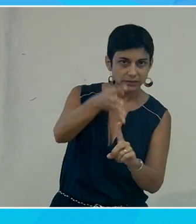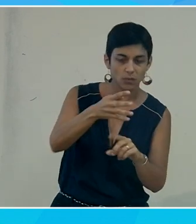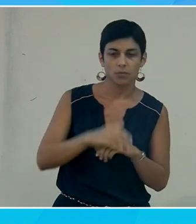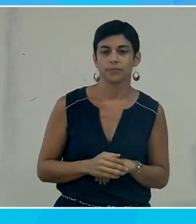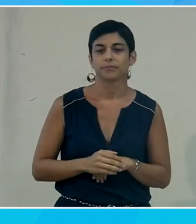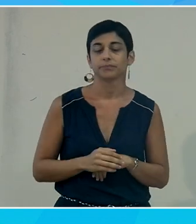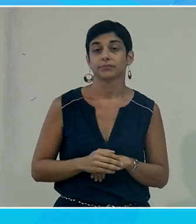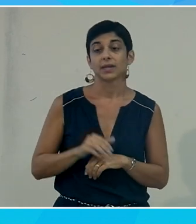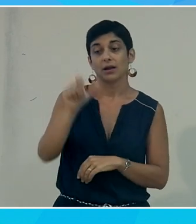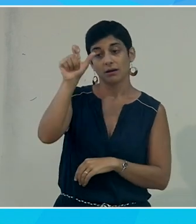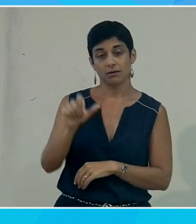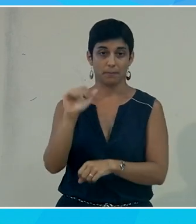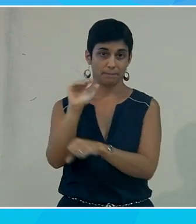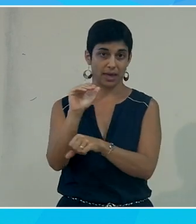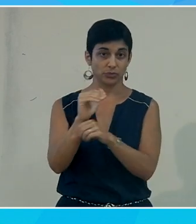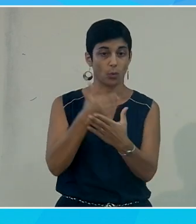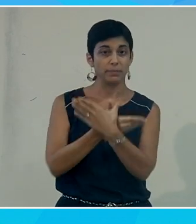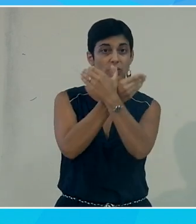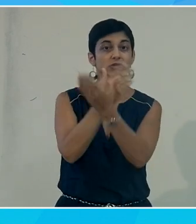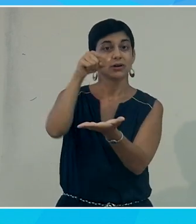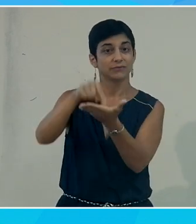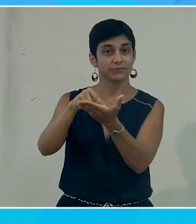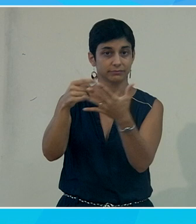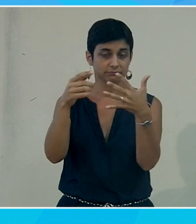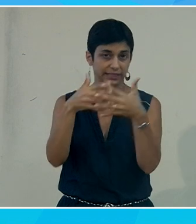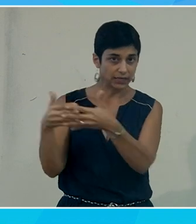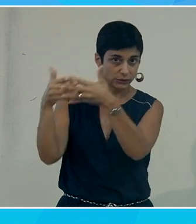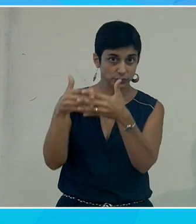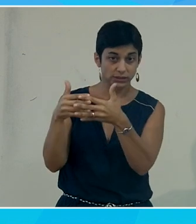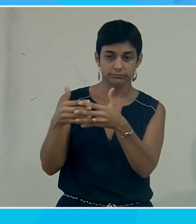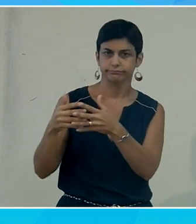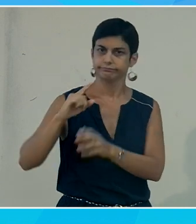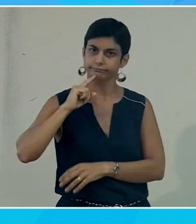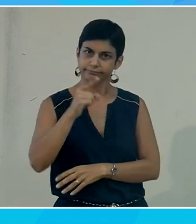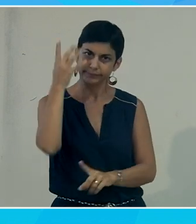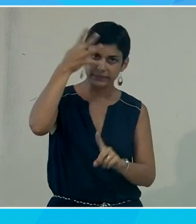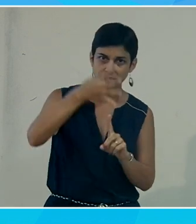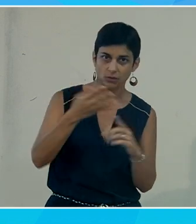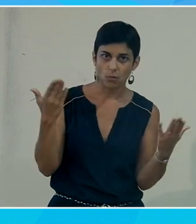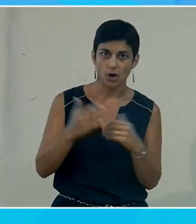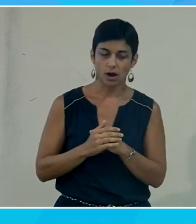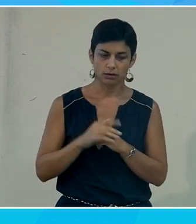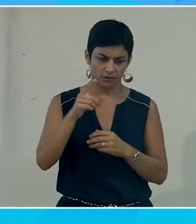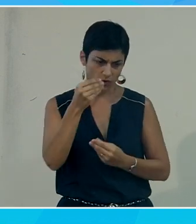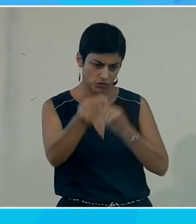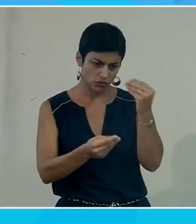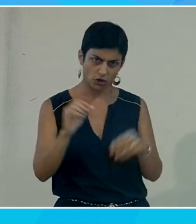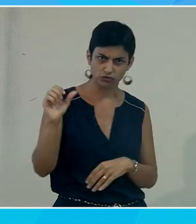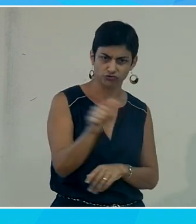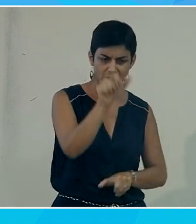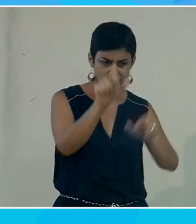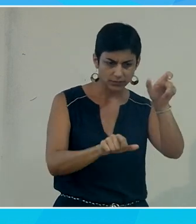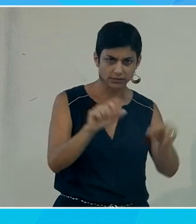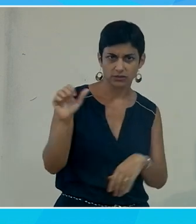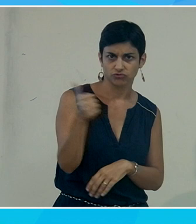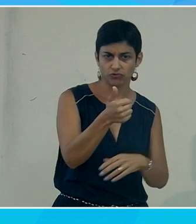de Microsoft aux États-Unis, a donné comme mission aux collaborateurs, c'est de donner à chaque individu et chaque organisation les